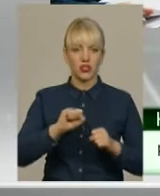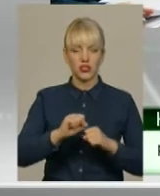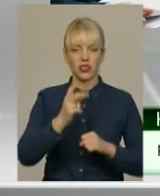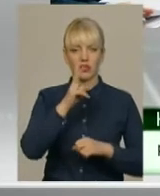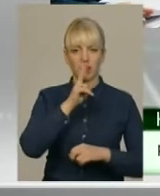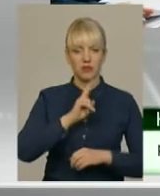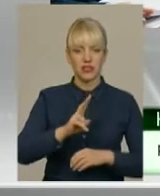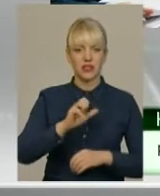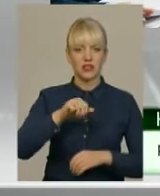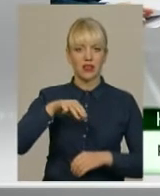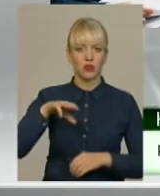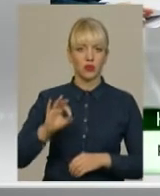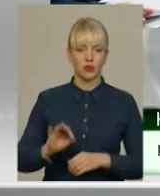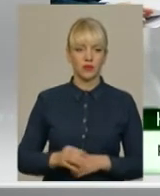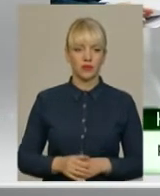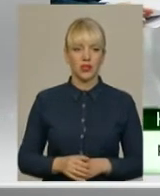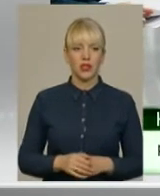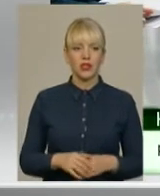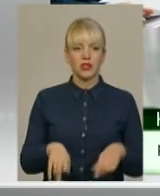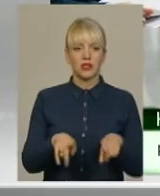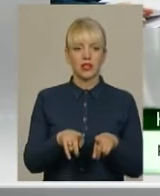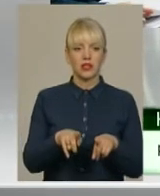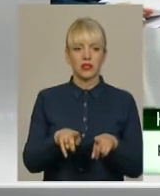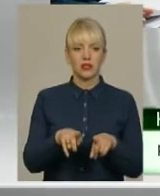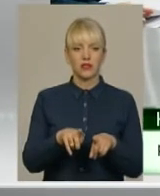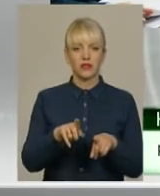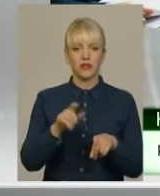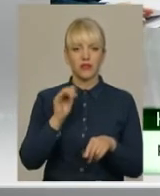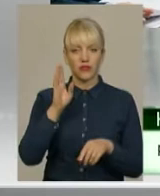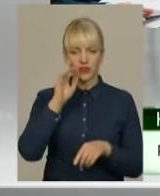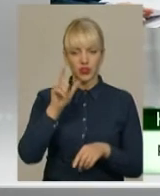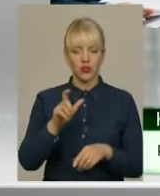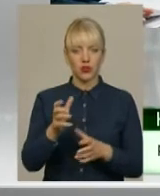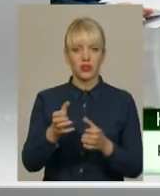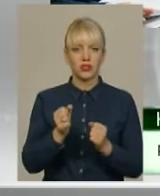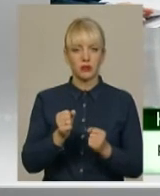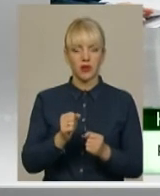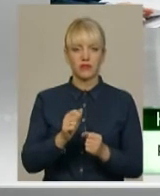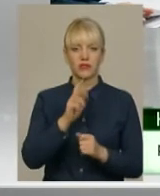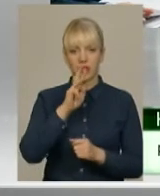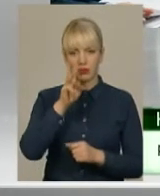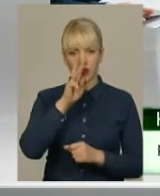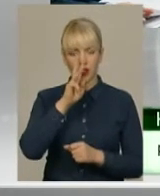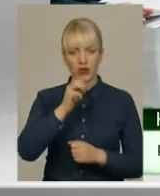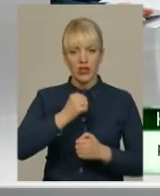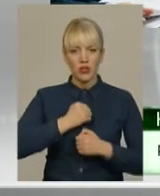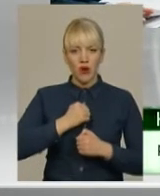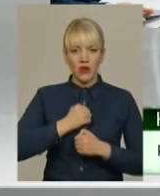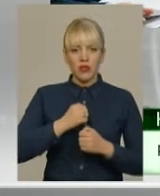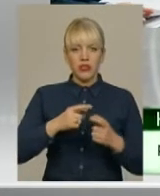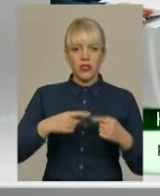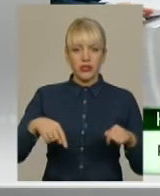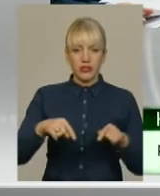місяці в район проведення АТО. За вказний термін він отримав винагороду у військовій частині за виконану роботу, тобто